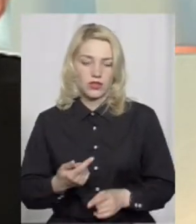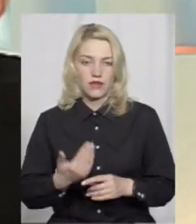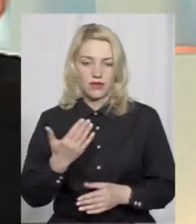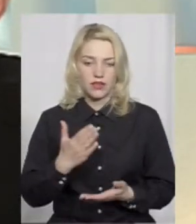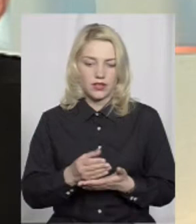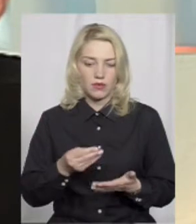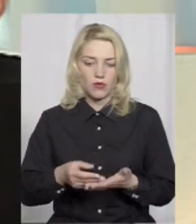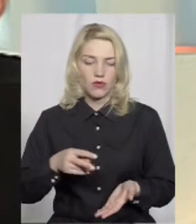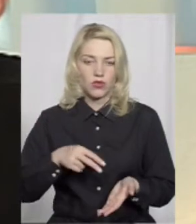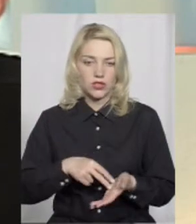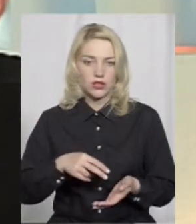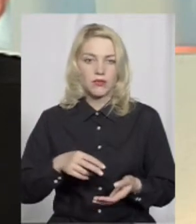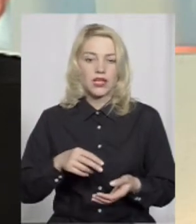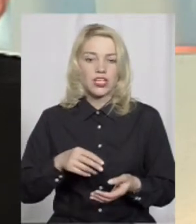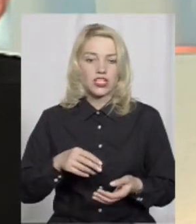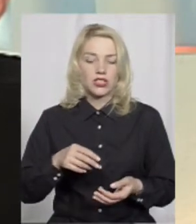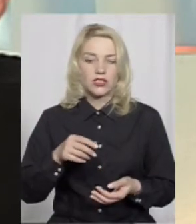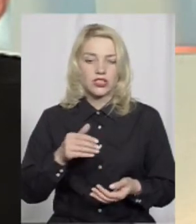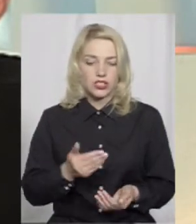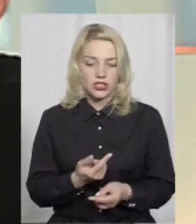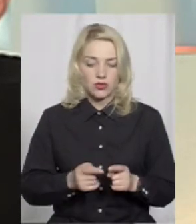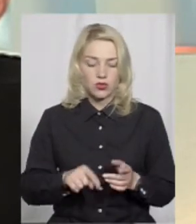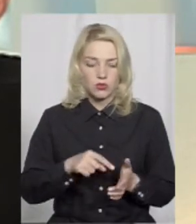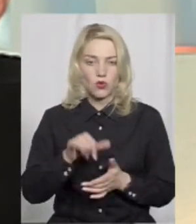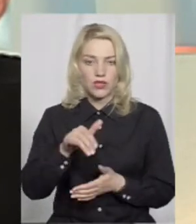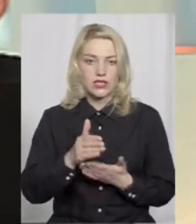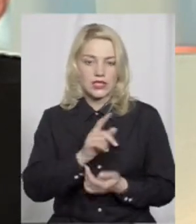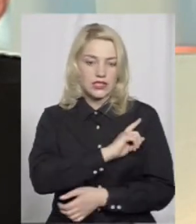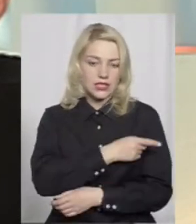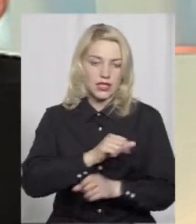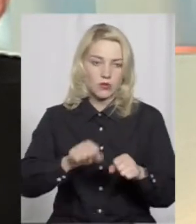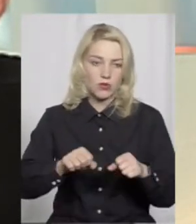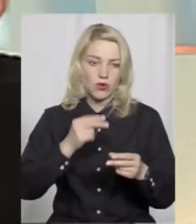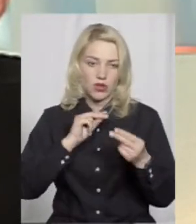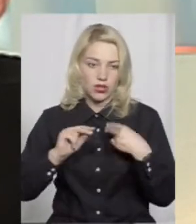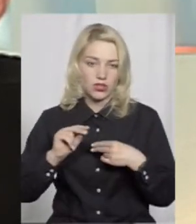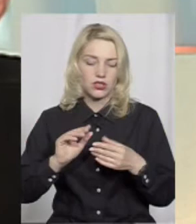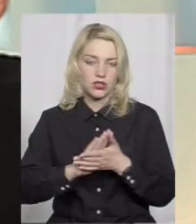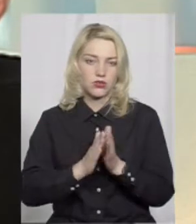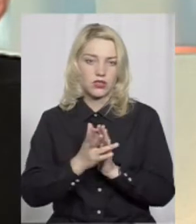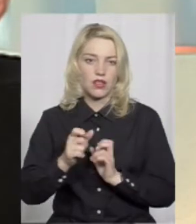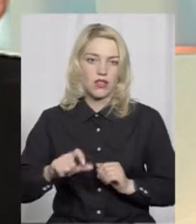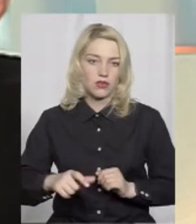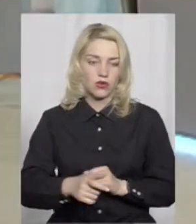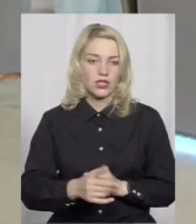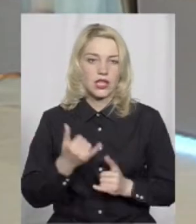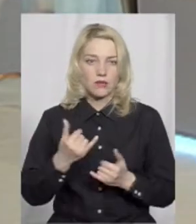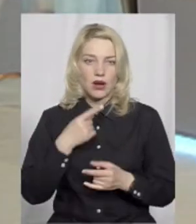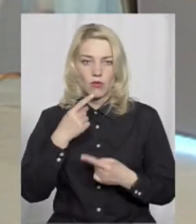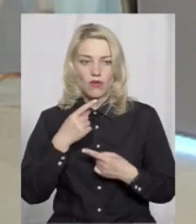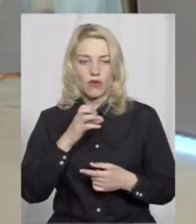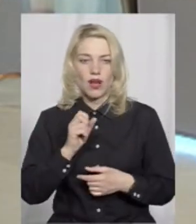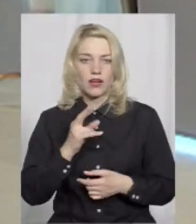жителем даного міста, і у вас є сили, і у вас є можливості покращити ситуацію на дорозі. А тепер поговоримо про